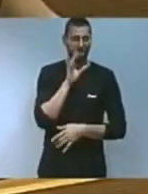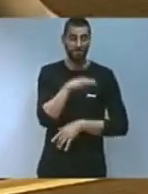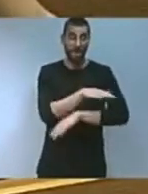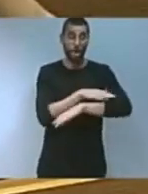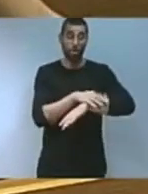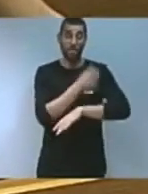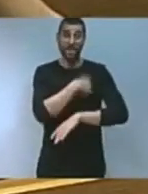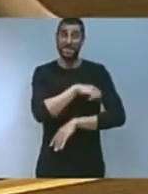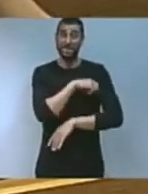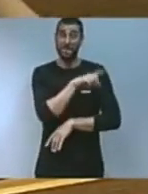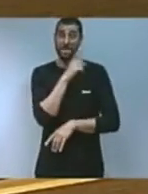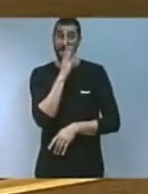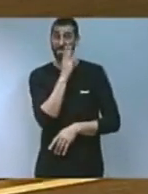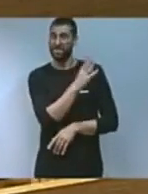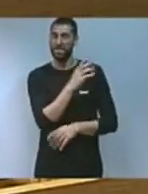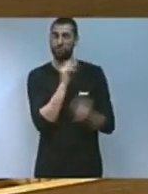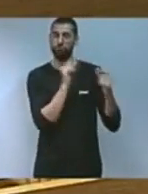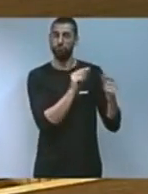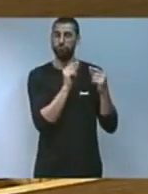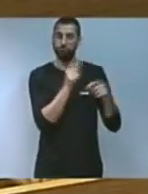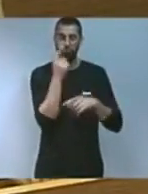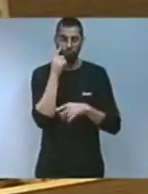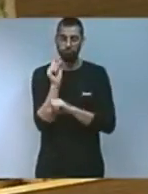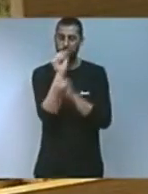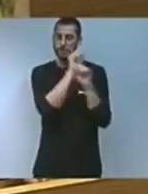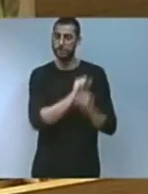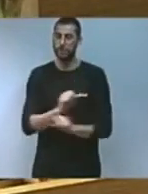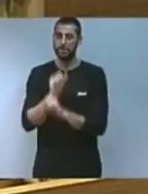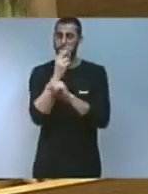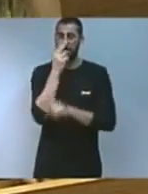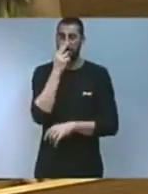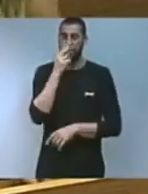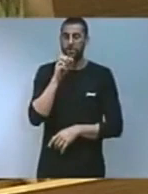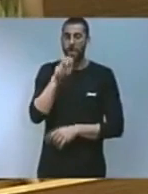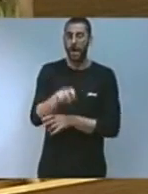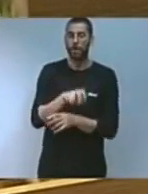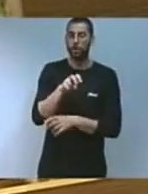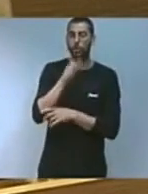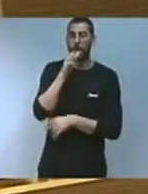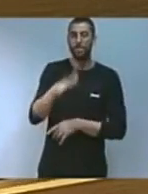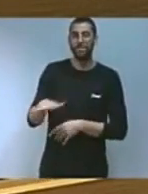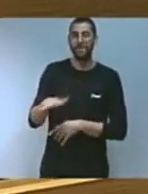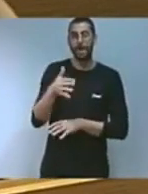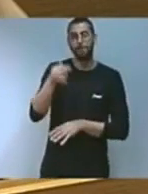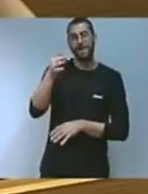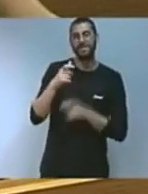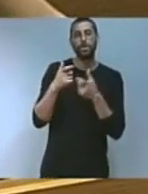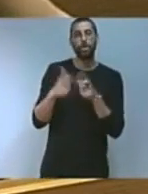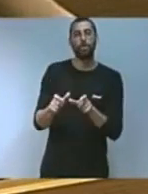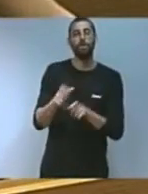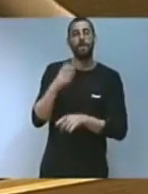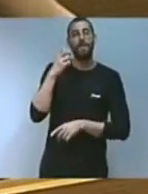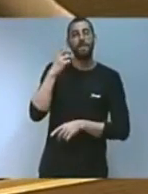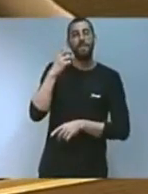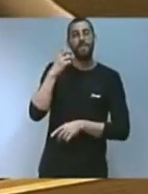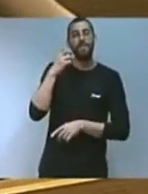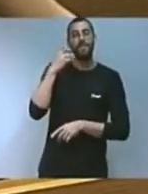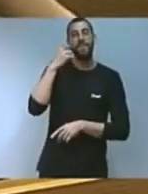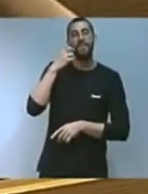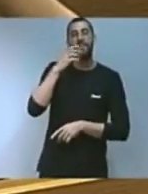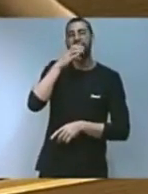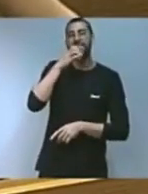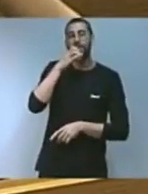defensar més i millor els interessos de l'agricultura mediterrània i concretament del sector cítric valencià però senyories